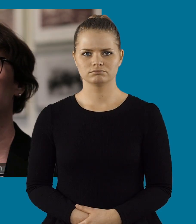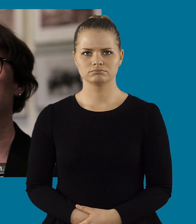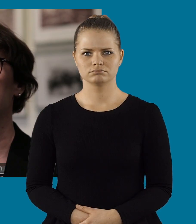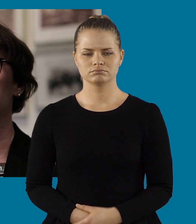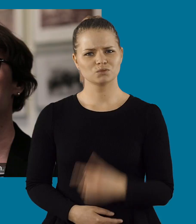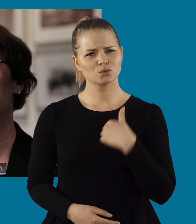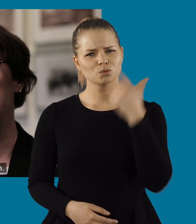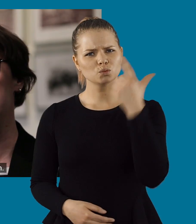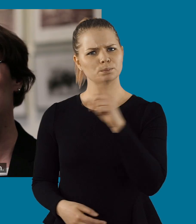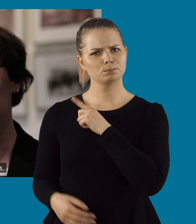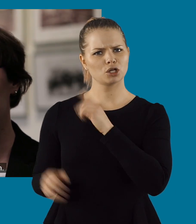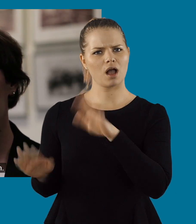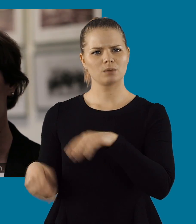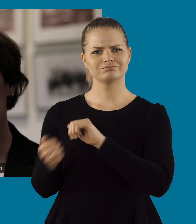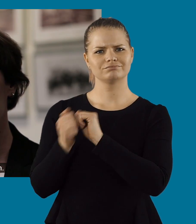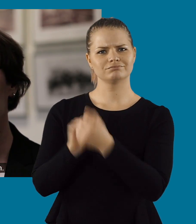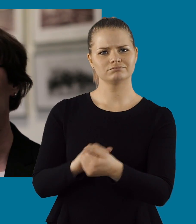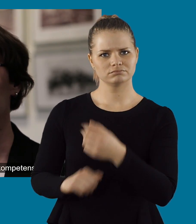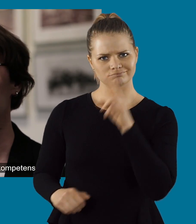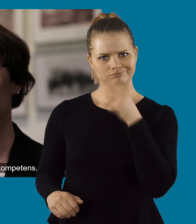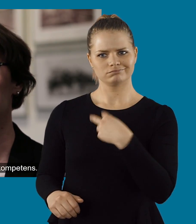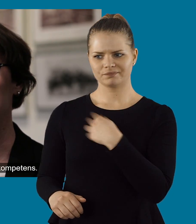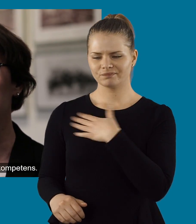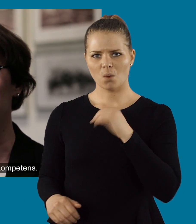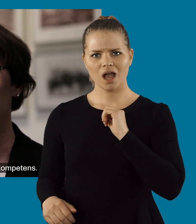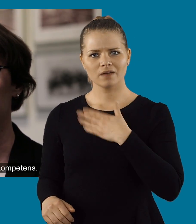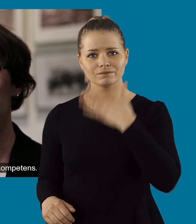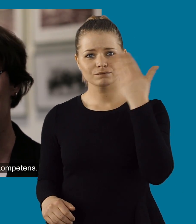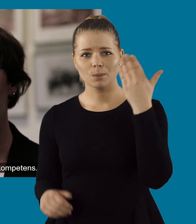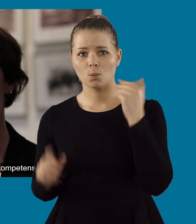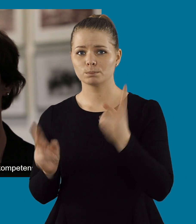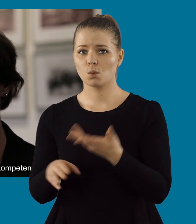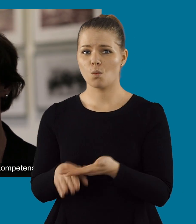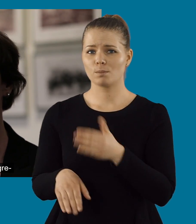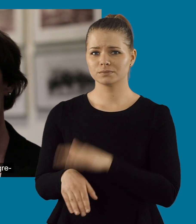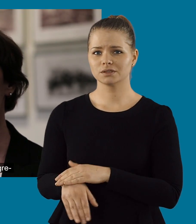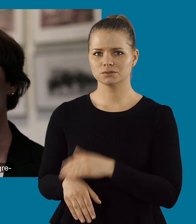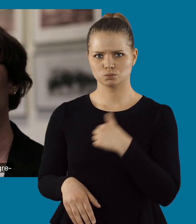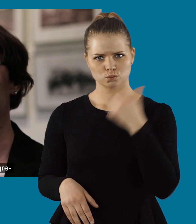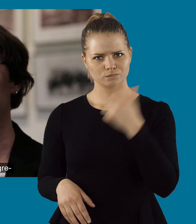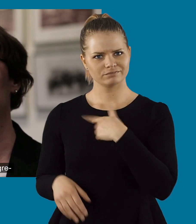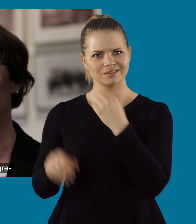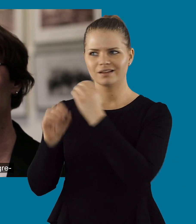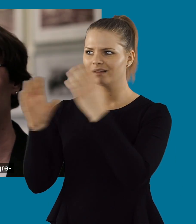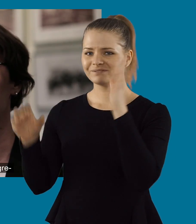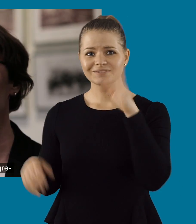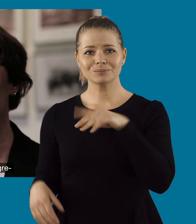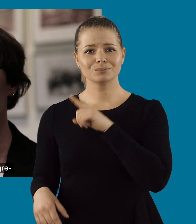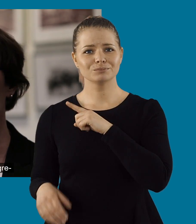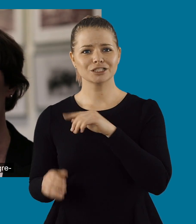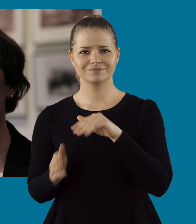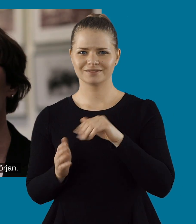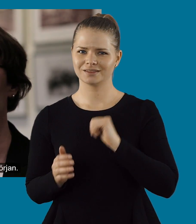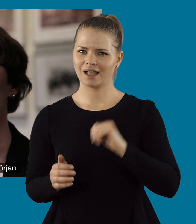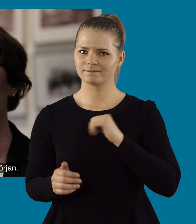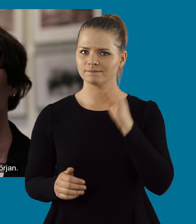Jag tror att det är mycket som har förändrats i grunden. Och det är synen på vår egen förmåga och kompetens. Jag tror att vi skattade oss själva mycket